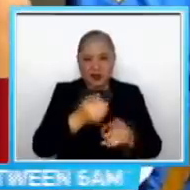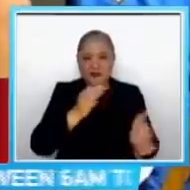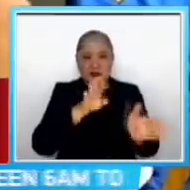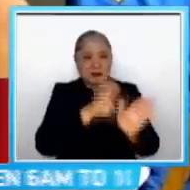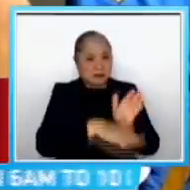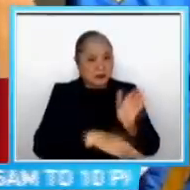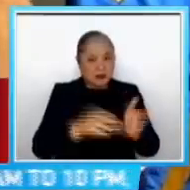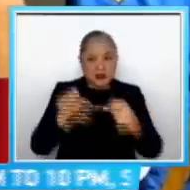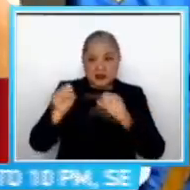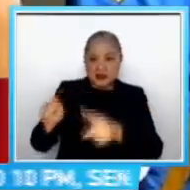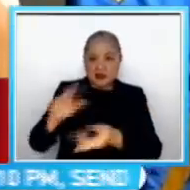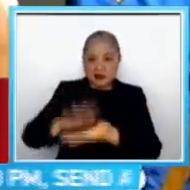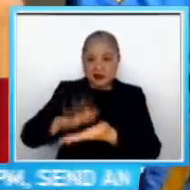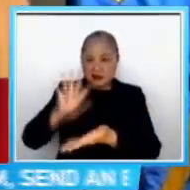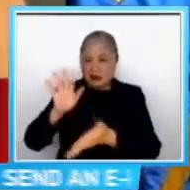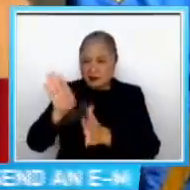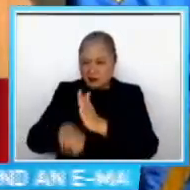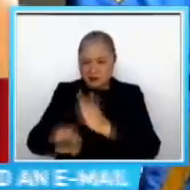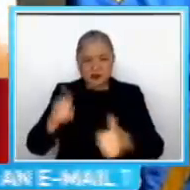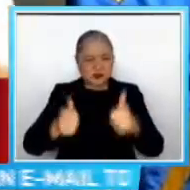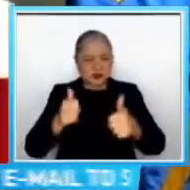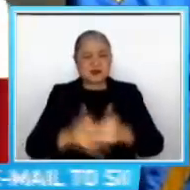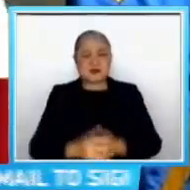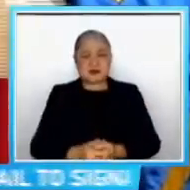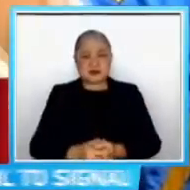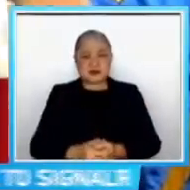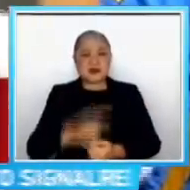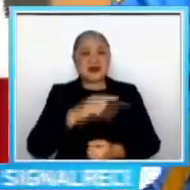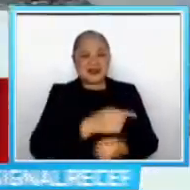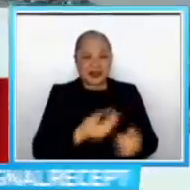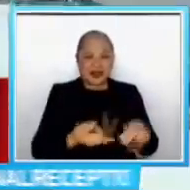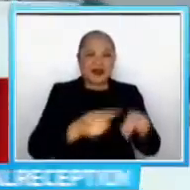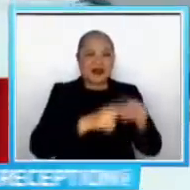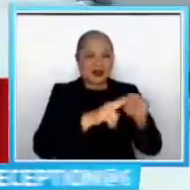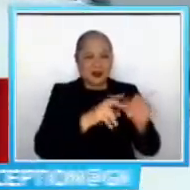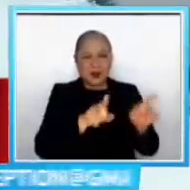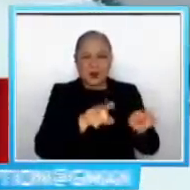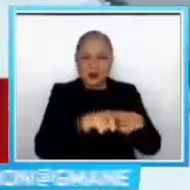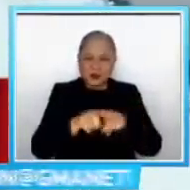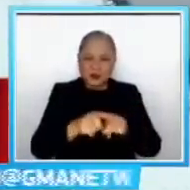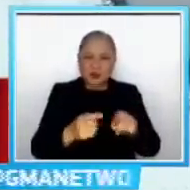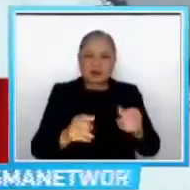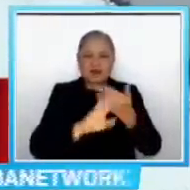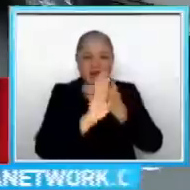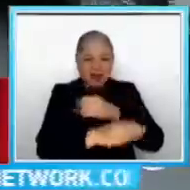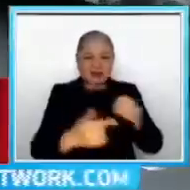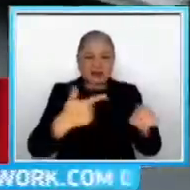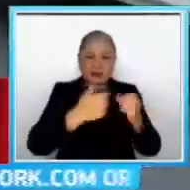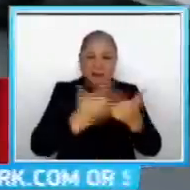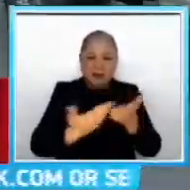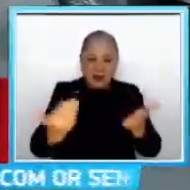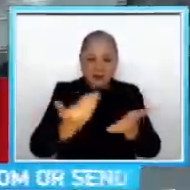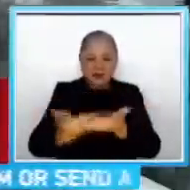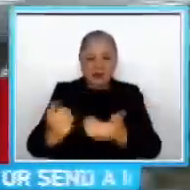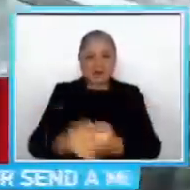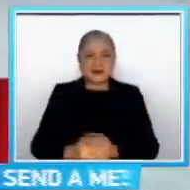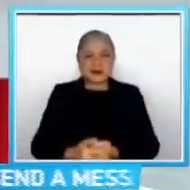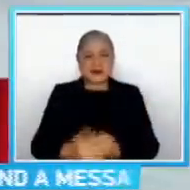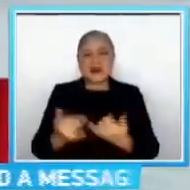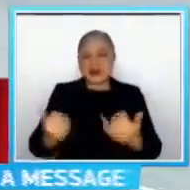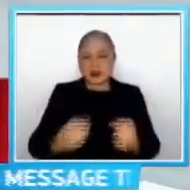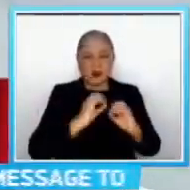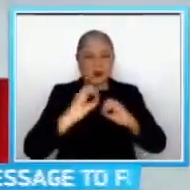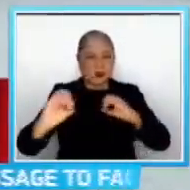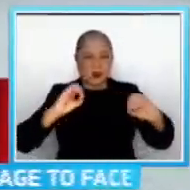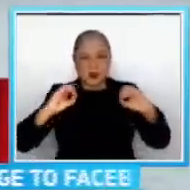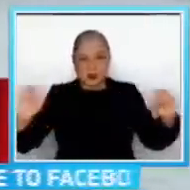Remember that they will also replenish it at a higher price Kaya ang ending, kanya-kanyang discarte na lamang muna ang marami